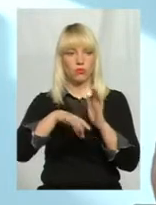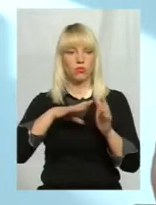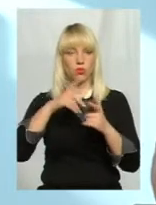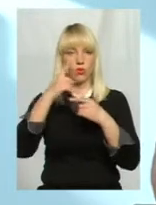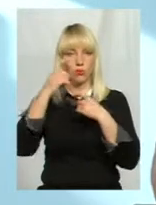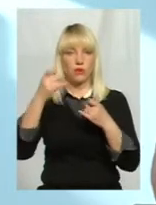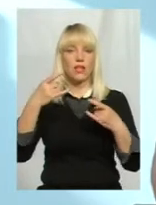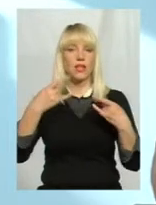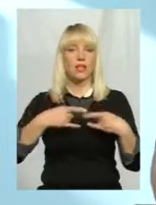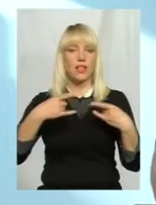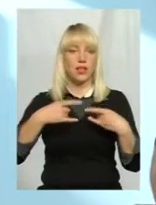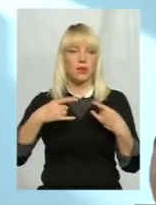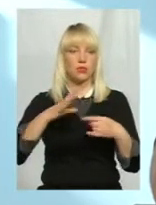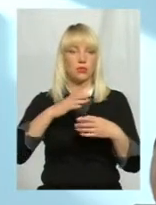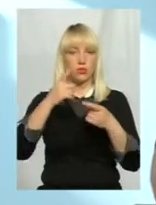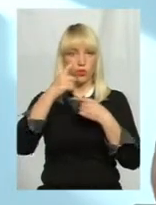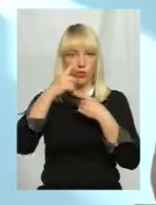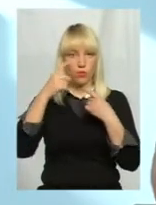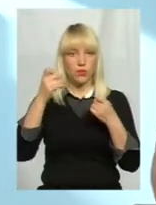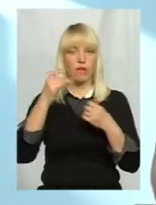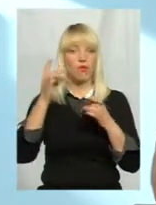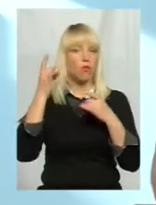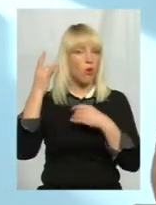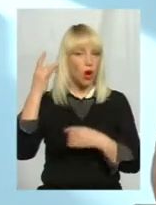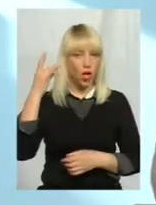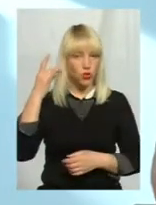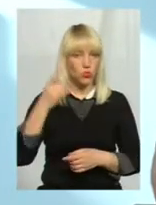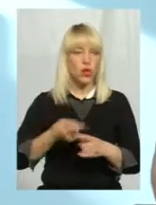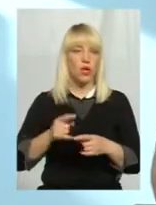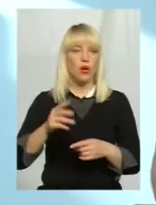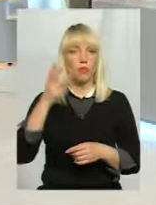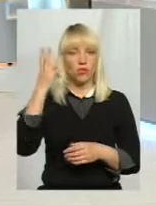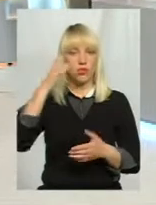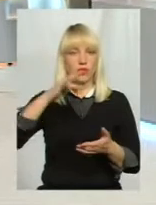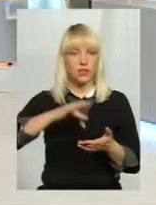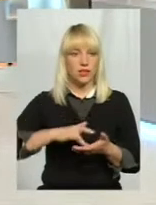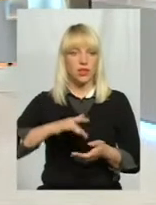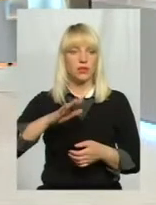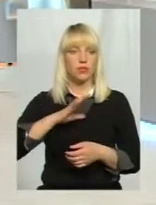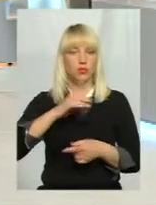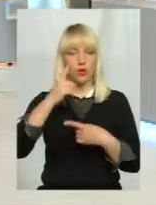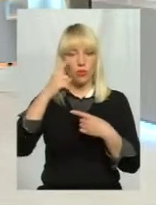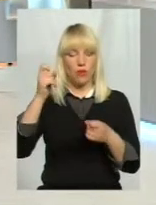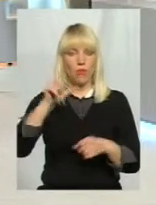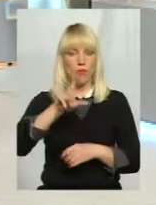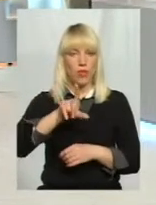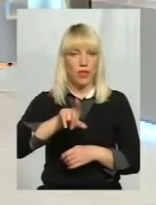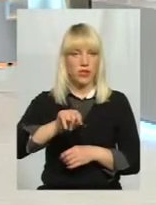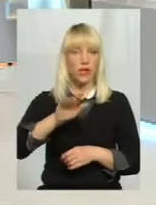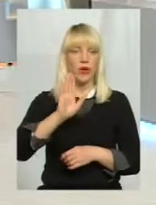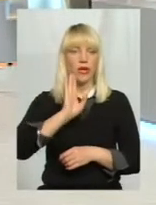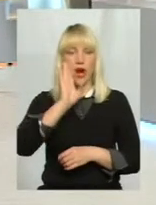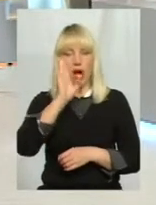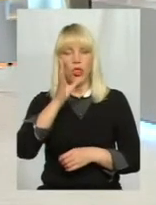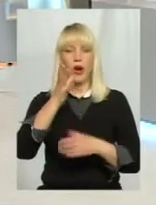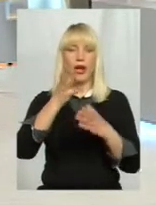'яви на телебачення, були об'яви по радіо, по радіо Поділя-Центр, були об'яви в понеділок і зранку,